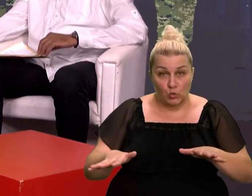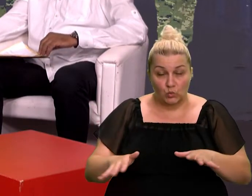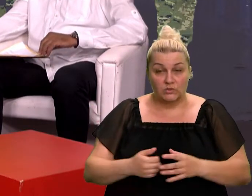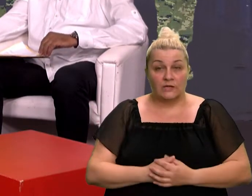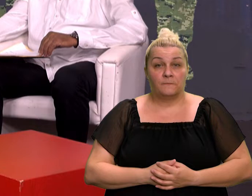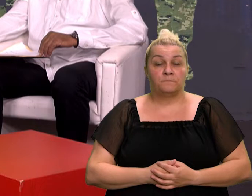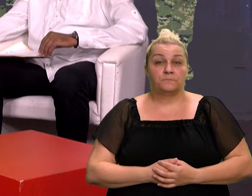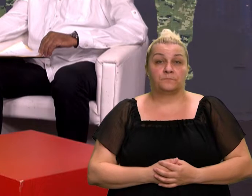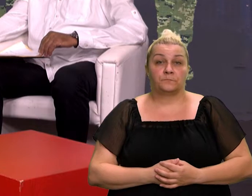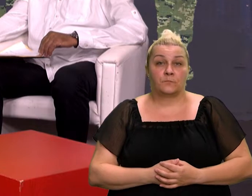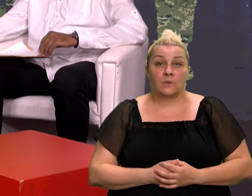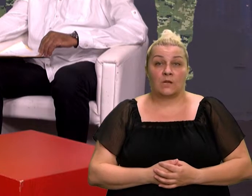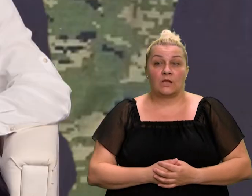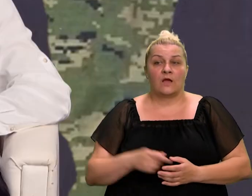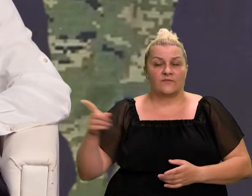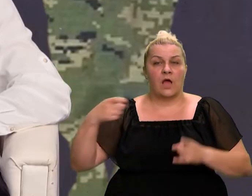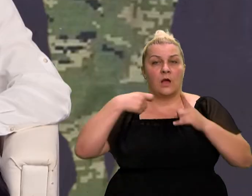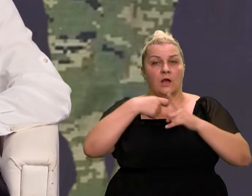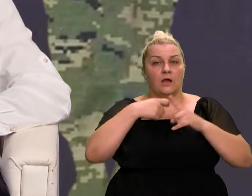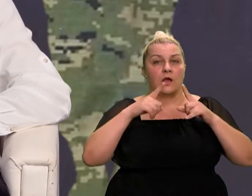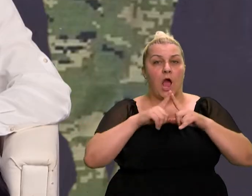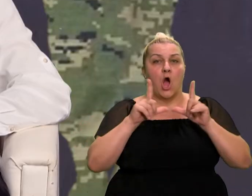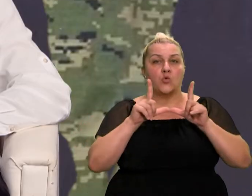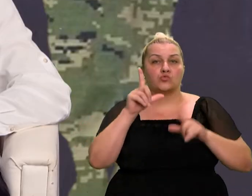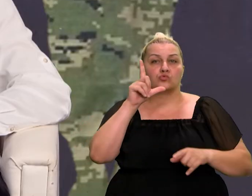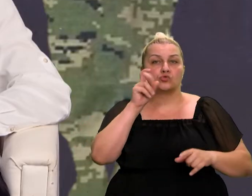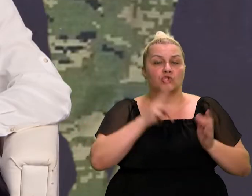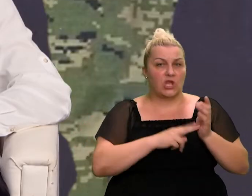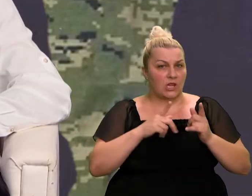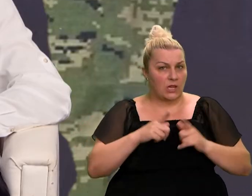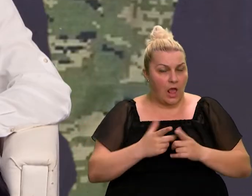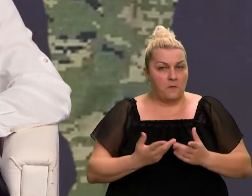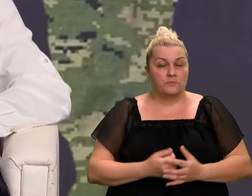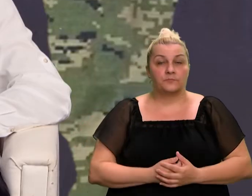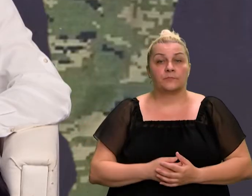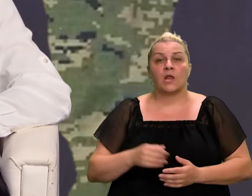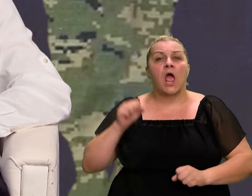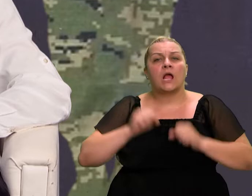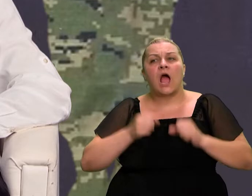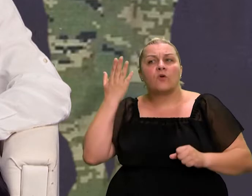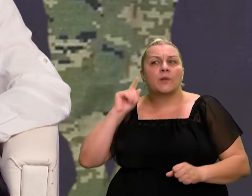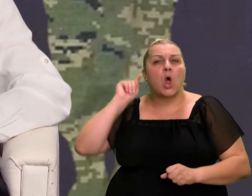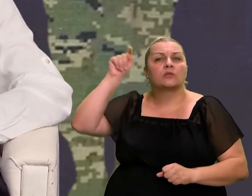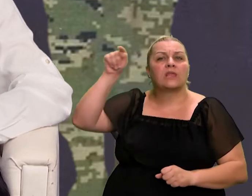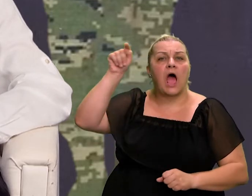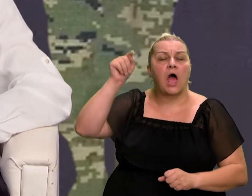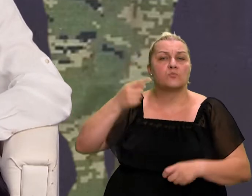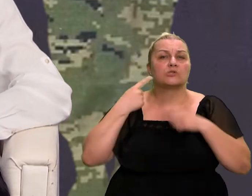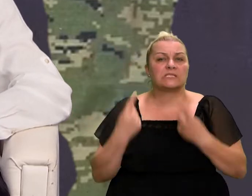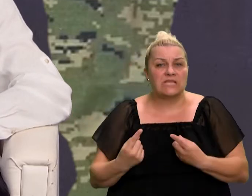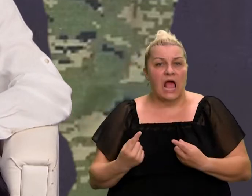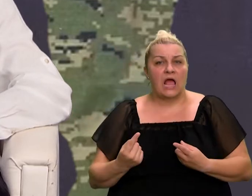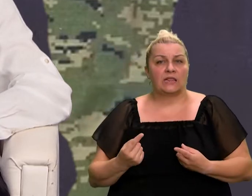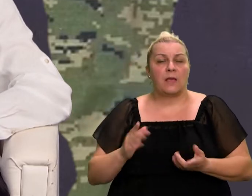čovjeka. Vi ste, ako se ne varali, Kaučine. Kaučine, da. Da, kako je bilo stanje u Drniškom kraju, što se